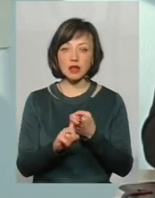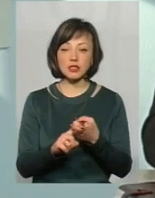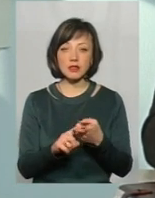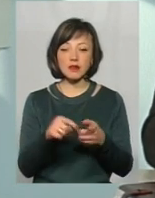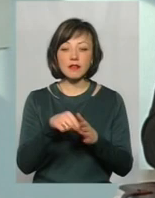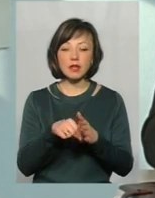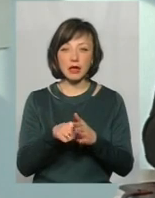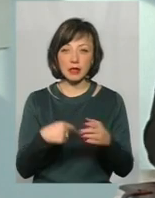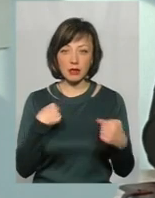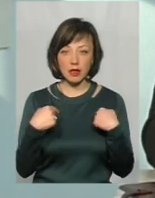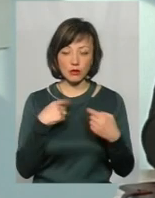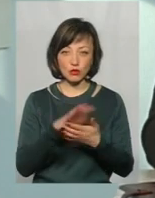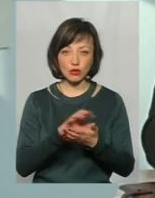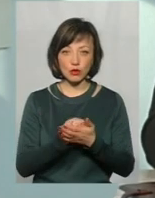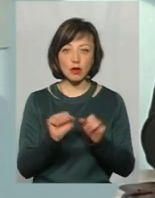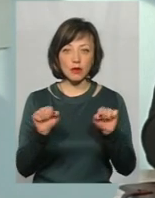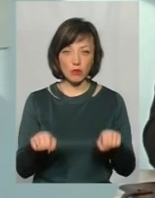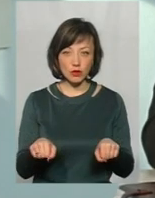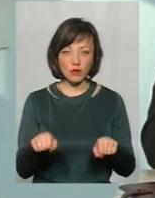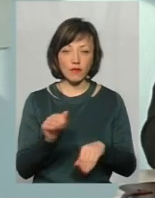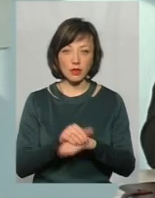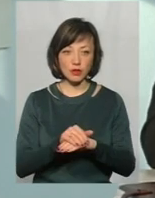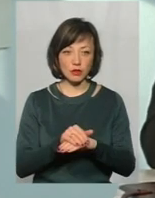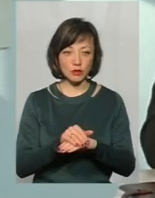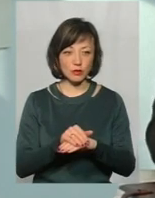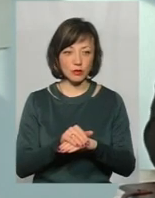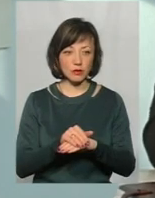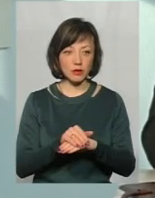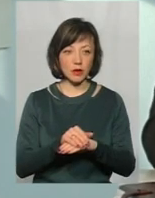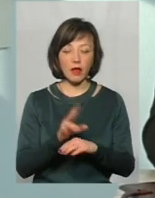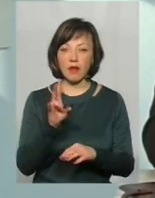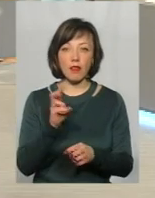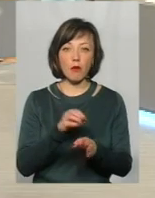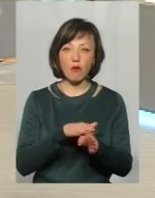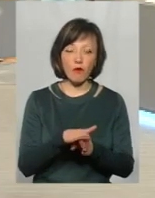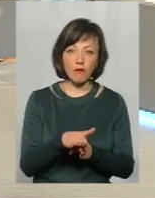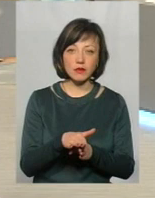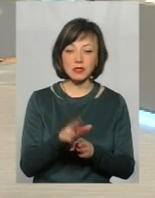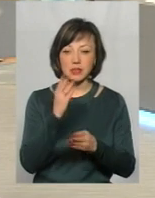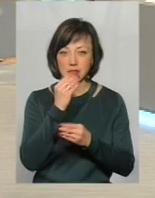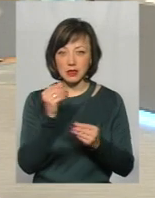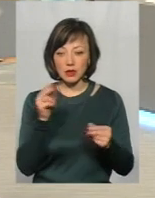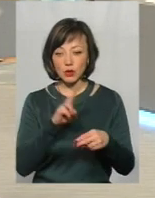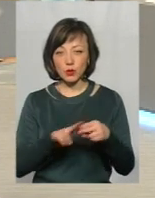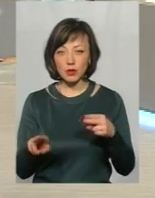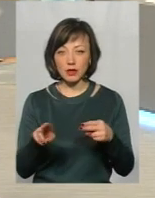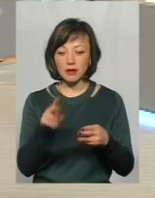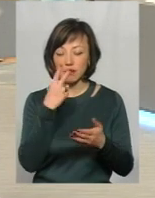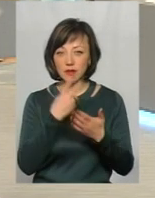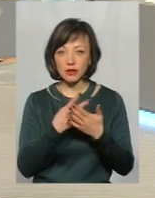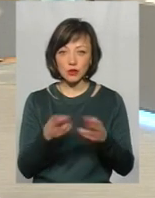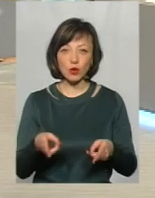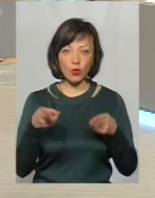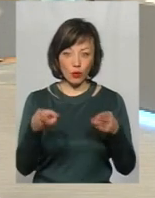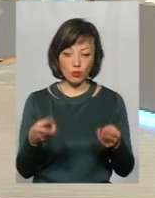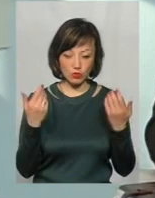ушкоджень, можуть фактично, ну, не повністю, а може повністю зникнути ті ж самі сліди злочину, як